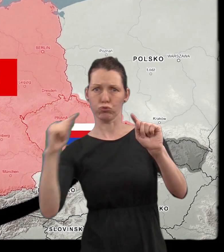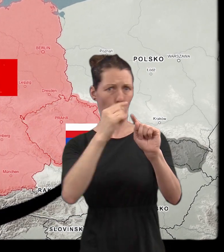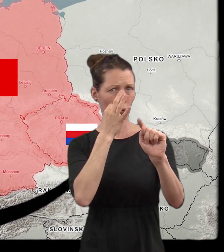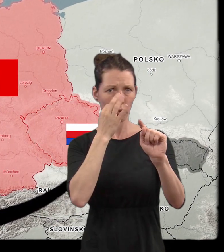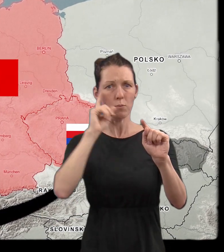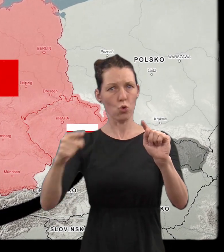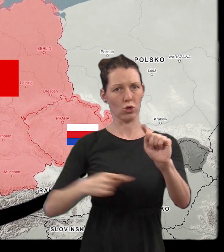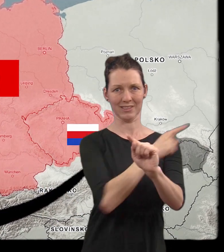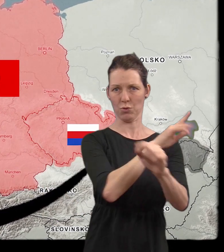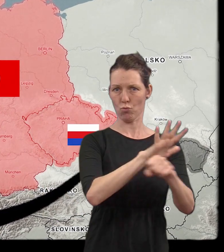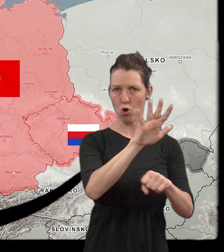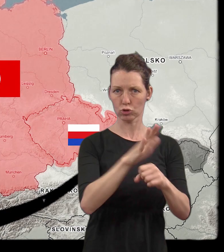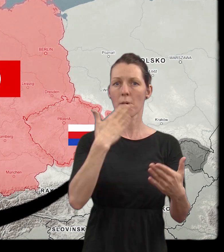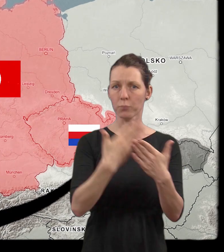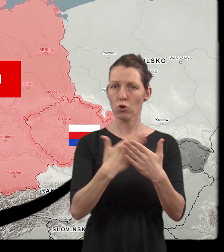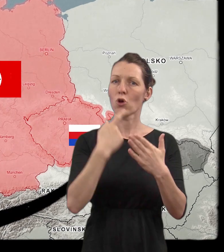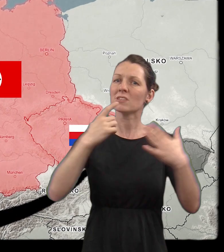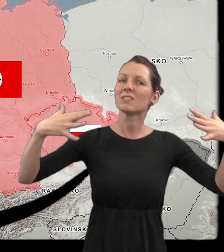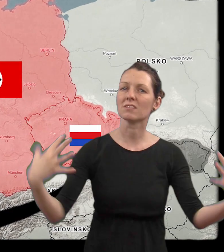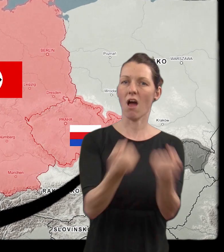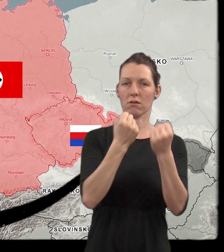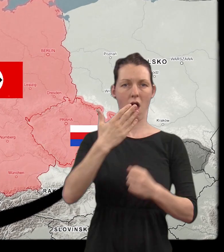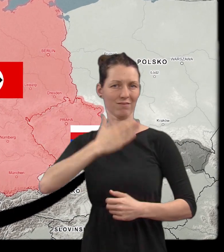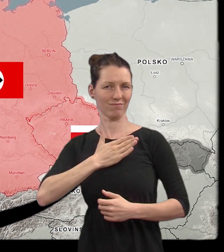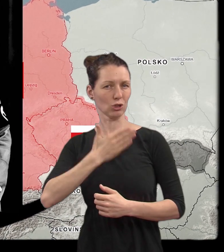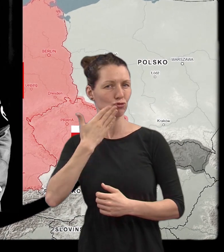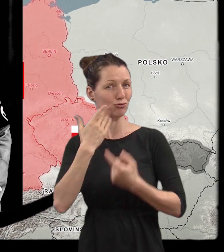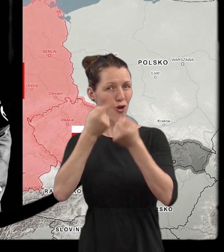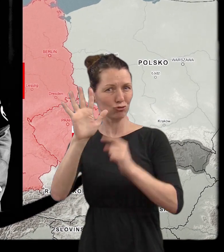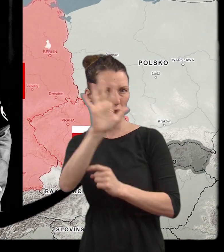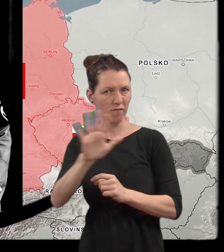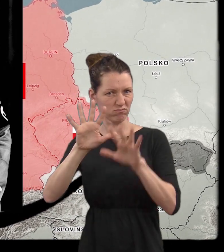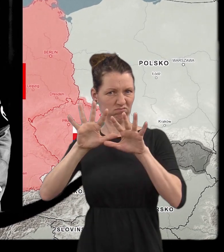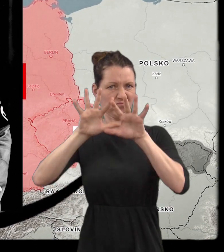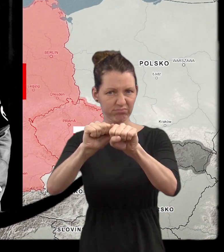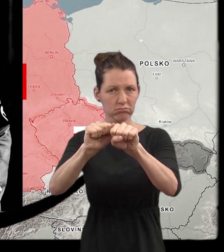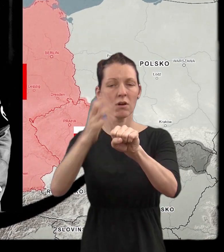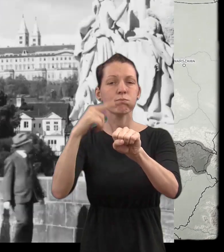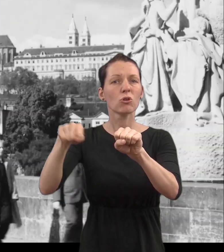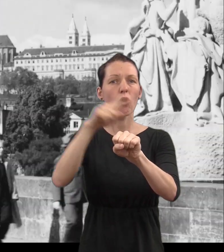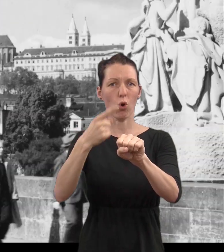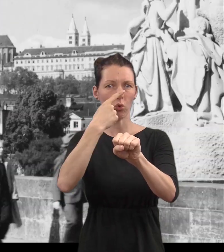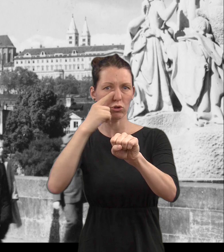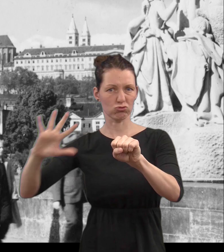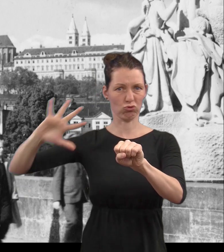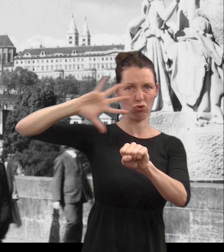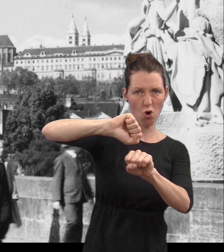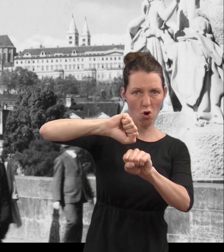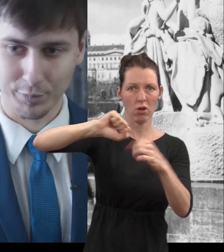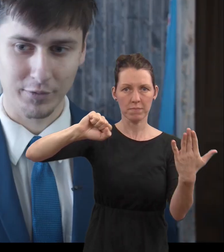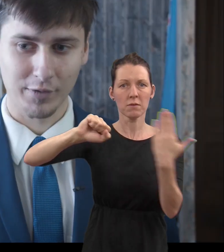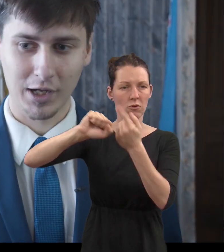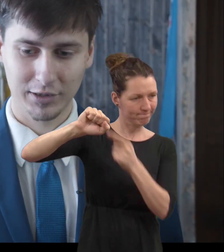Československo v tu dobu zaniklo, bylo obsazeno systickým Německým podvedením Adolfa Hitlera. A čané byli